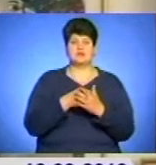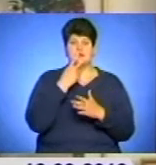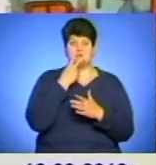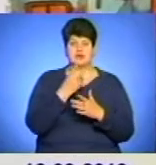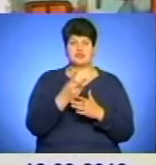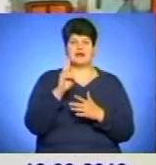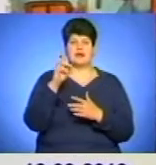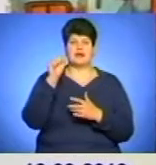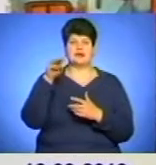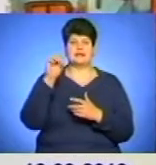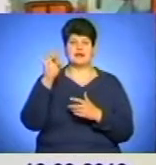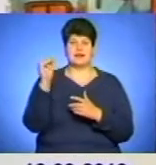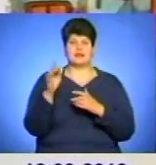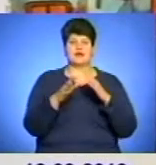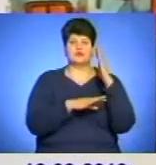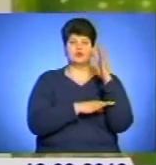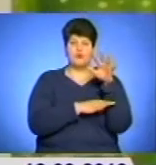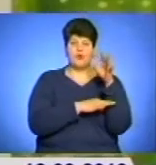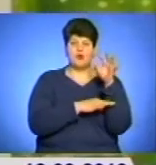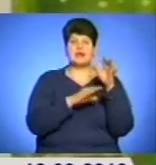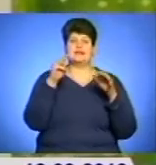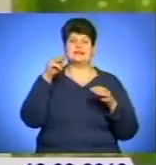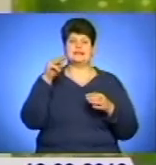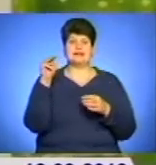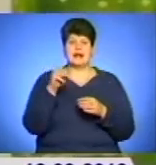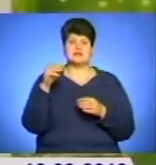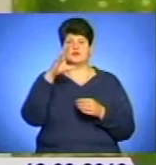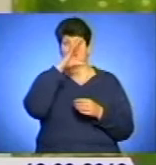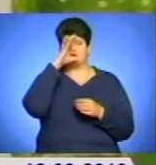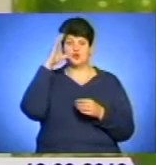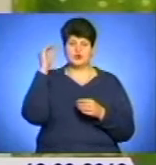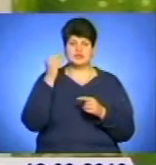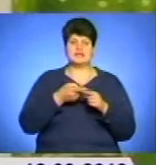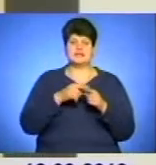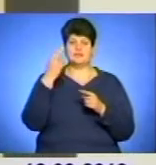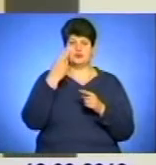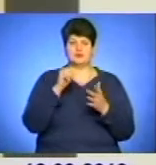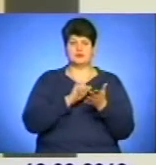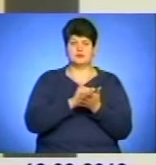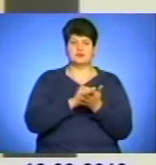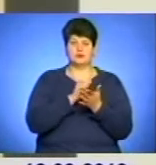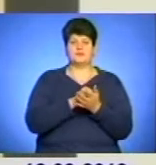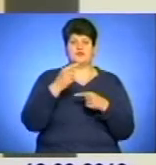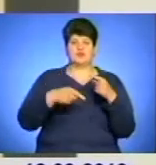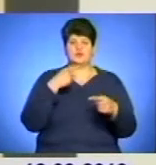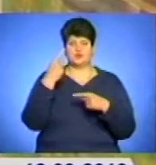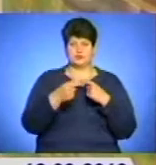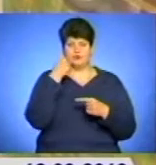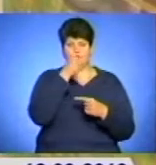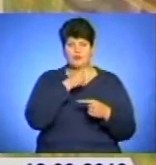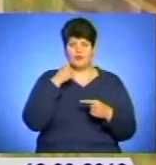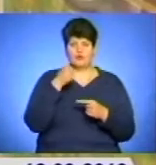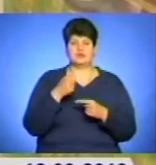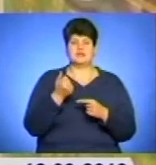Катерини, Тополі, Тарасової ночі. Малюнки дітей опублікують у наступному році у ювілейному кобзарі, який